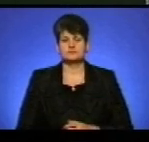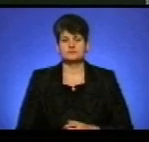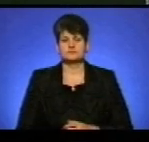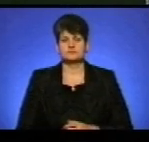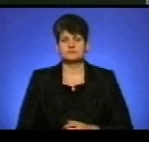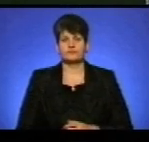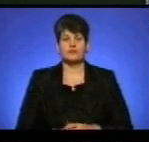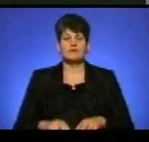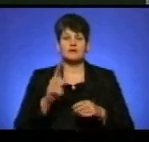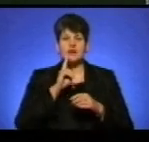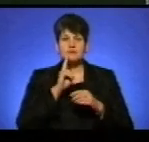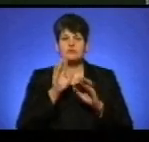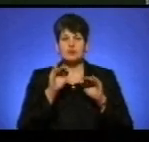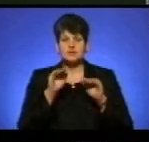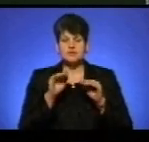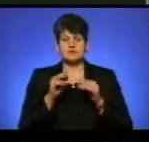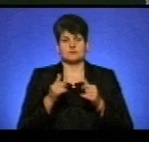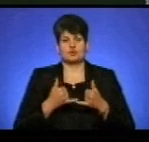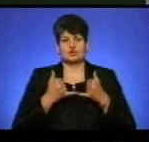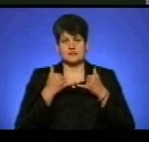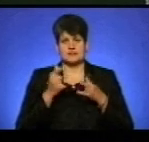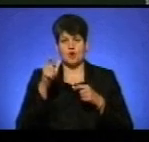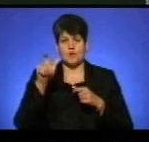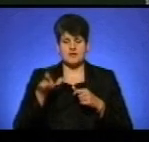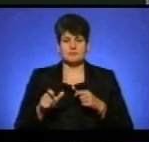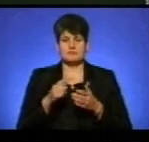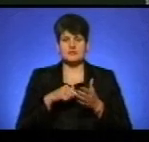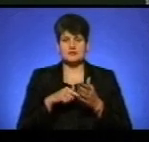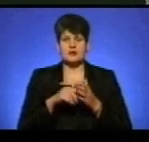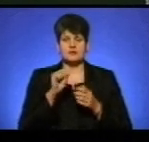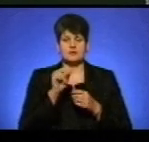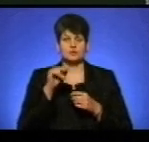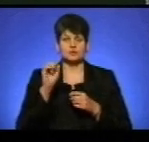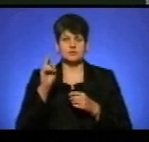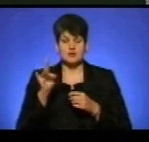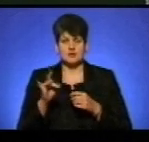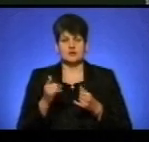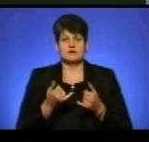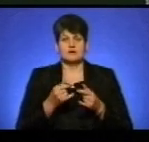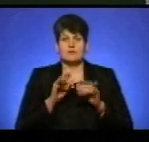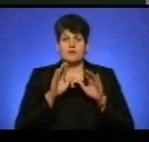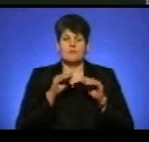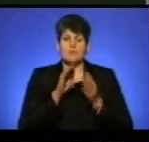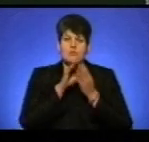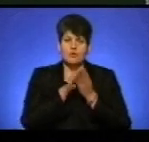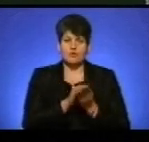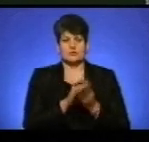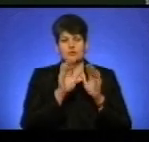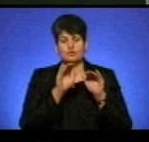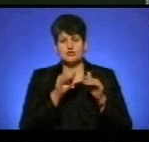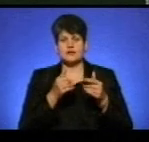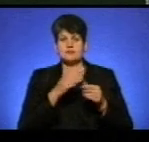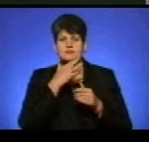У Кременці попрощалися з почесним громадянином міста Андрієм Пушкарем. Чин похорону та прощання з багаторазовим